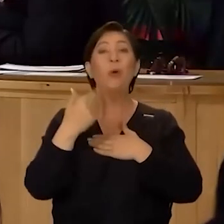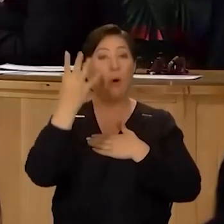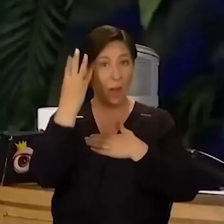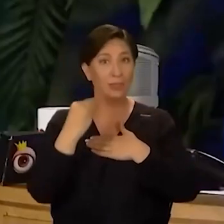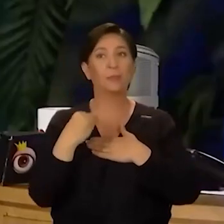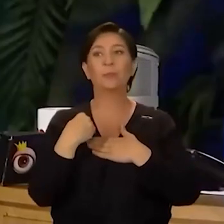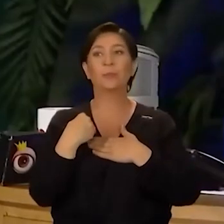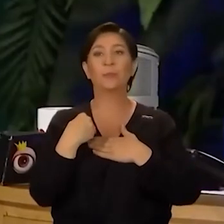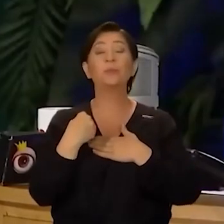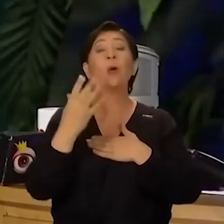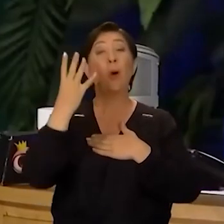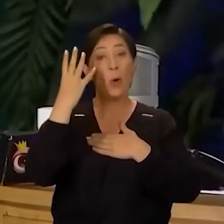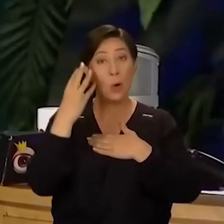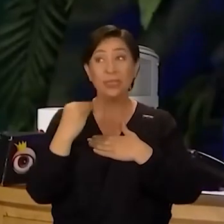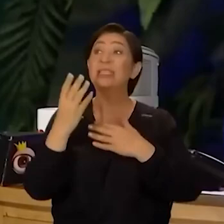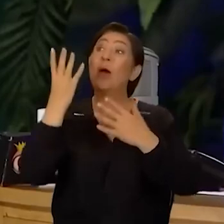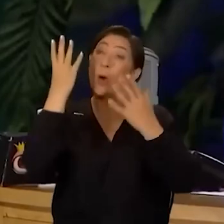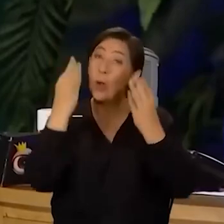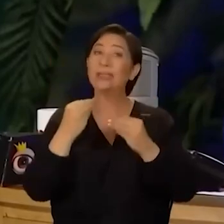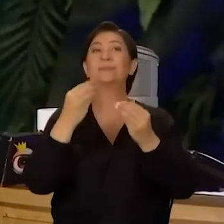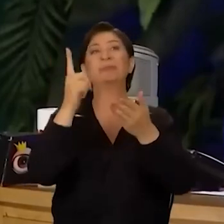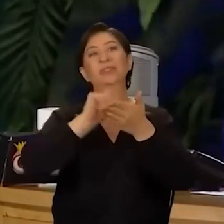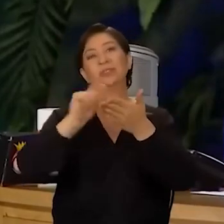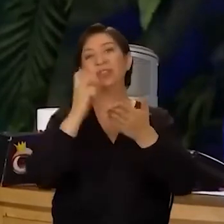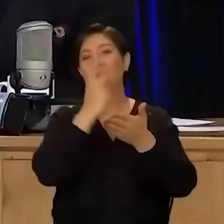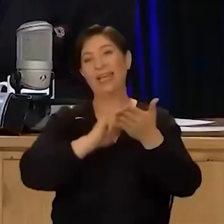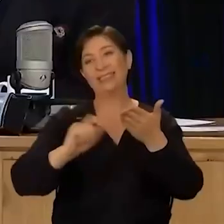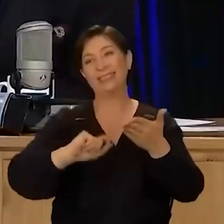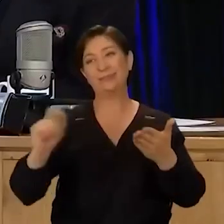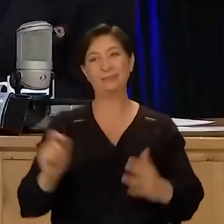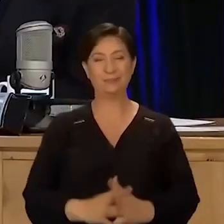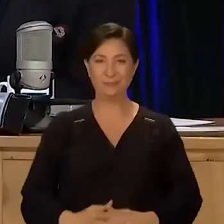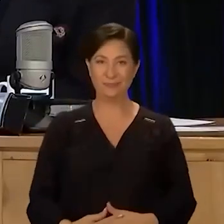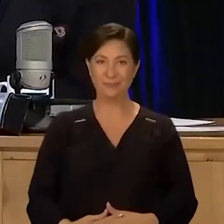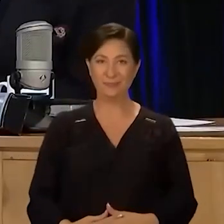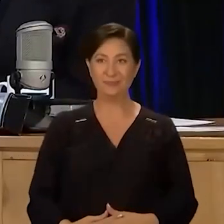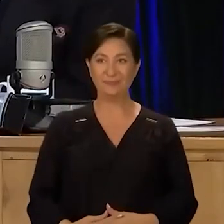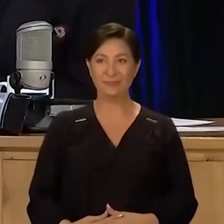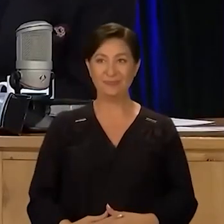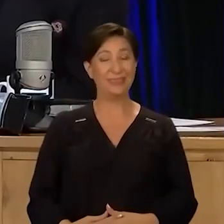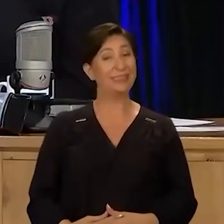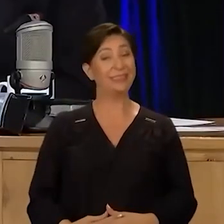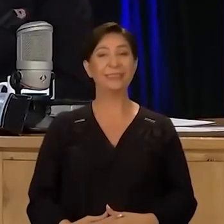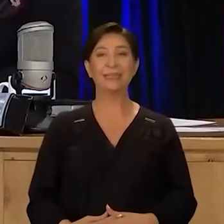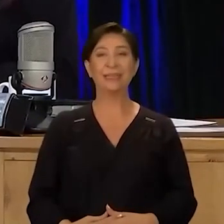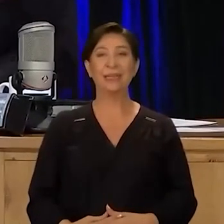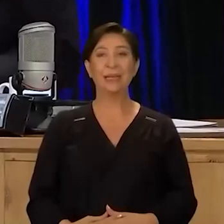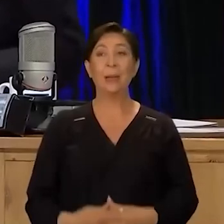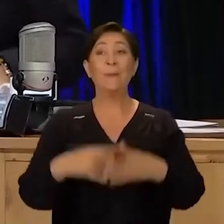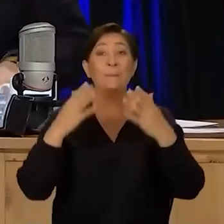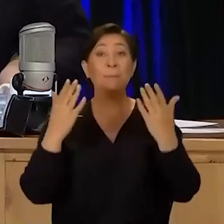Öğrendim. Öğrenince de öğrendim diye bir şarkı yaptım işte. Çok tatlısı. Öyle oldu. Evet. Çok tatlısı. Peki bu